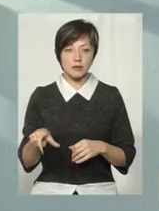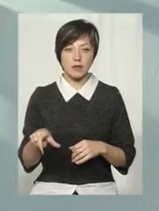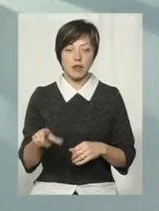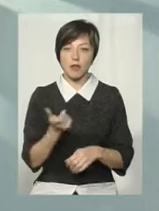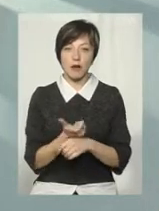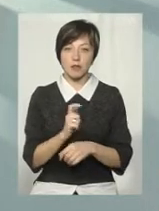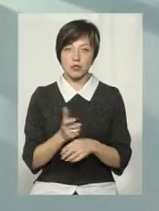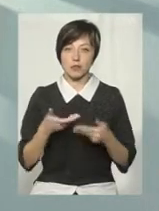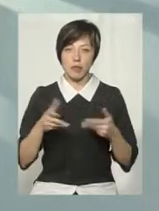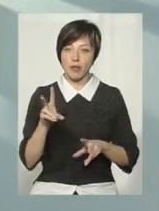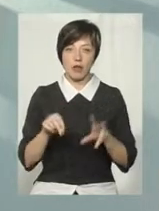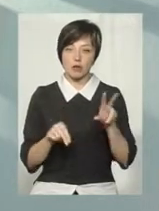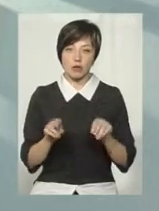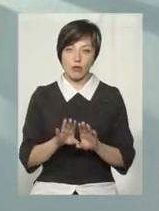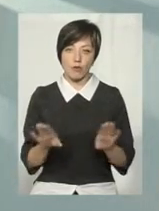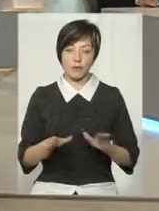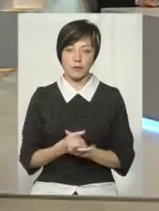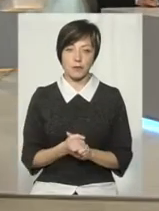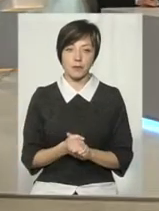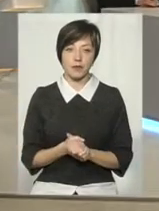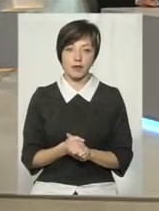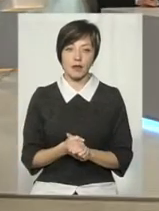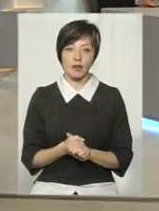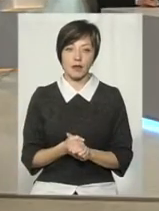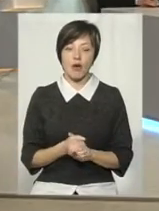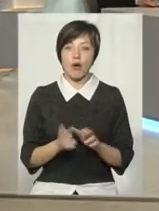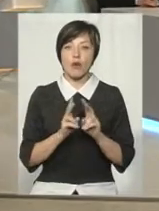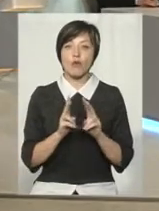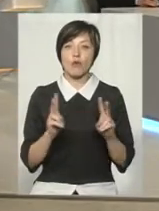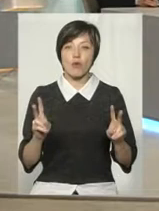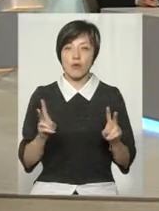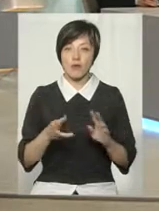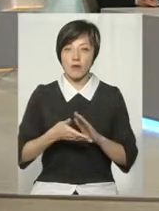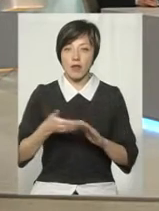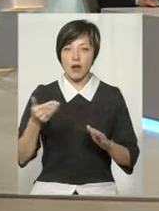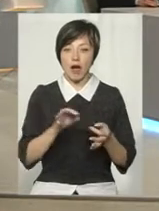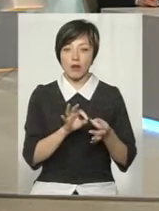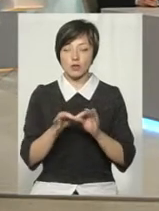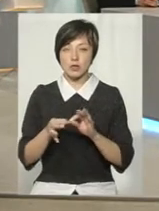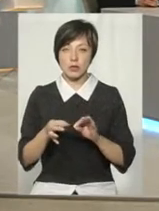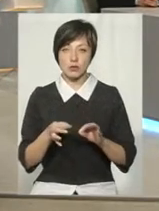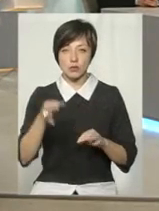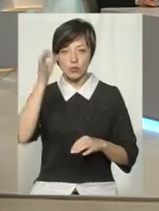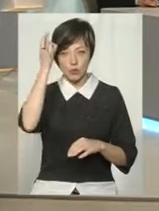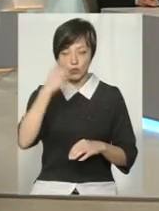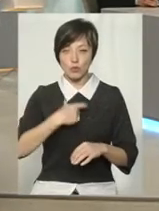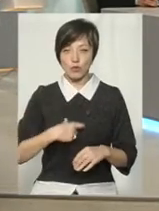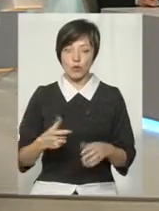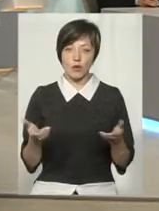Найбільше ми не розраховували. Чи, в кого воно викликає якусь асоціацію з собою, якийсь